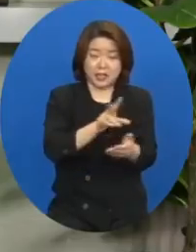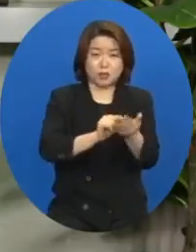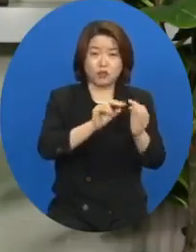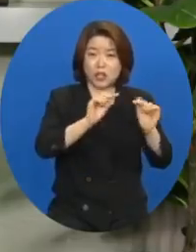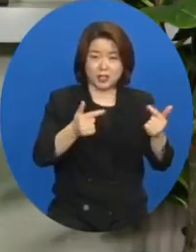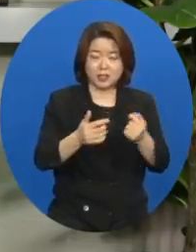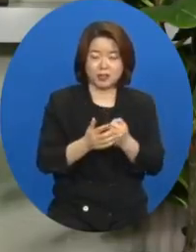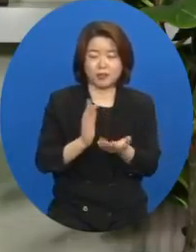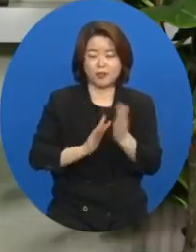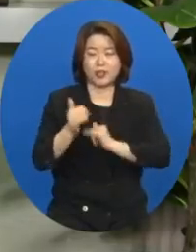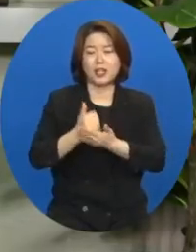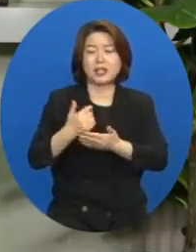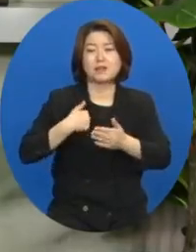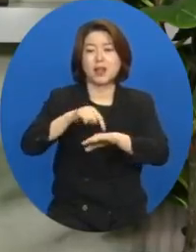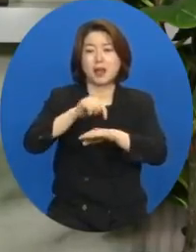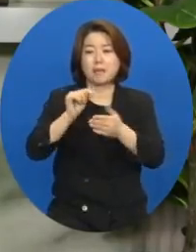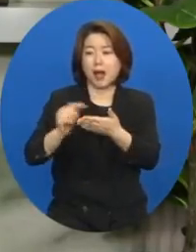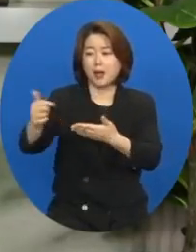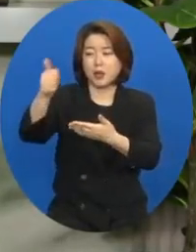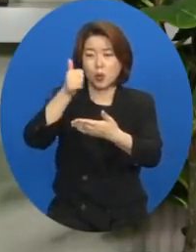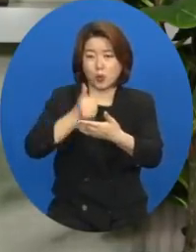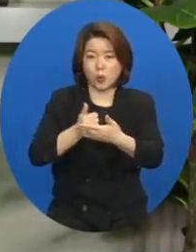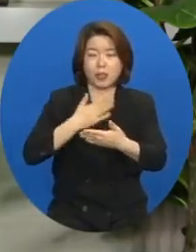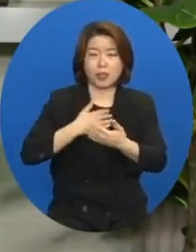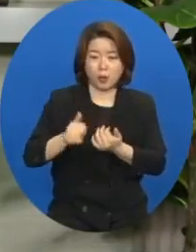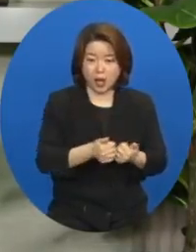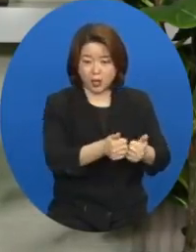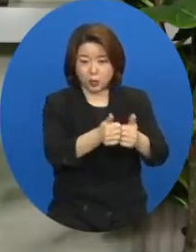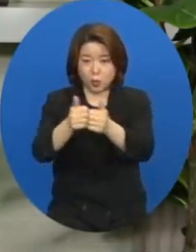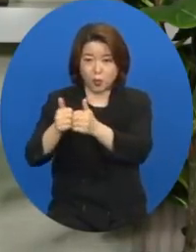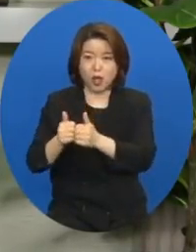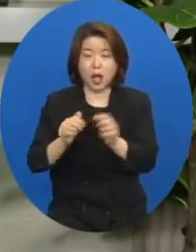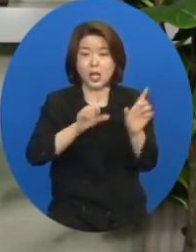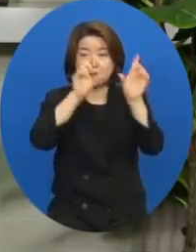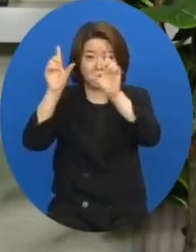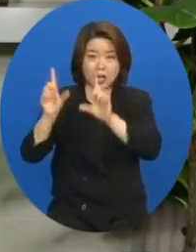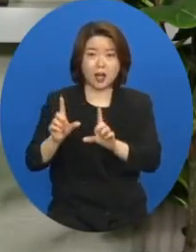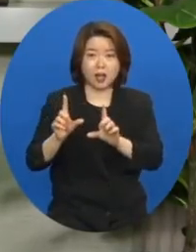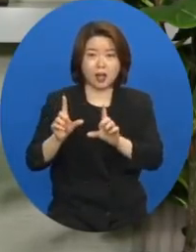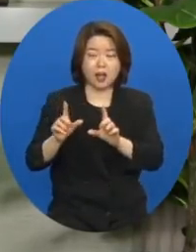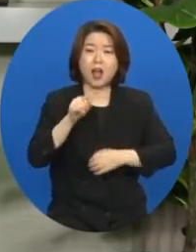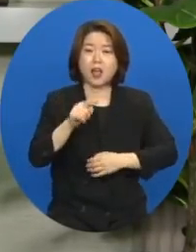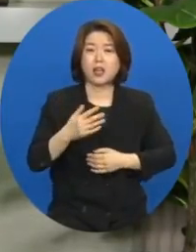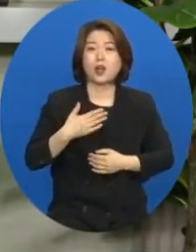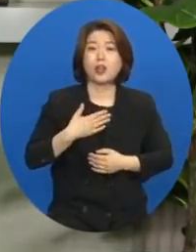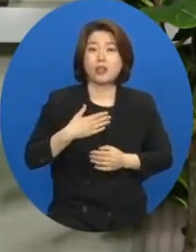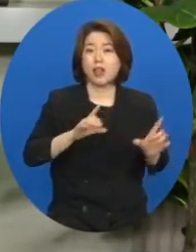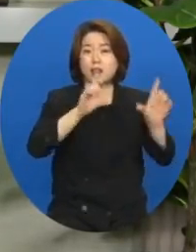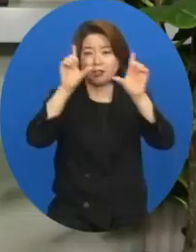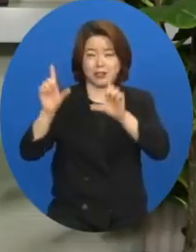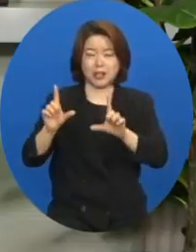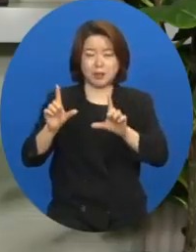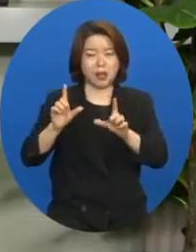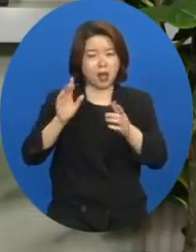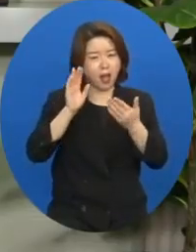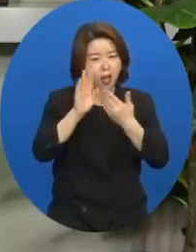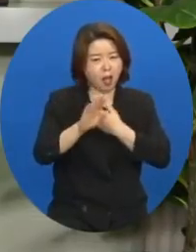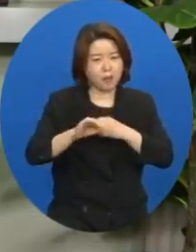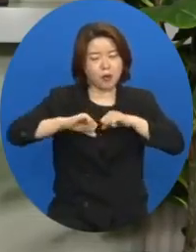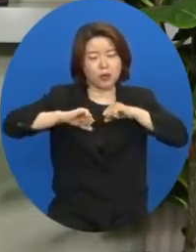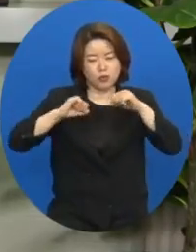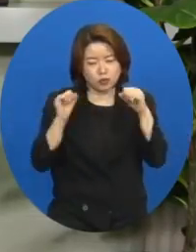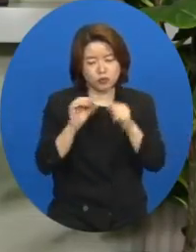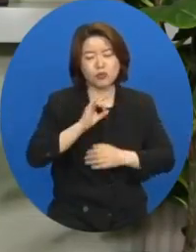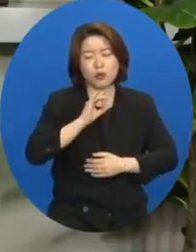마음에 들어오셔서 나와 함께 동행하고 산다는 것은 우리의 삶에는 이제부터는 순종밖에